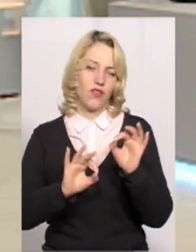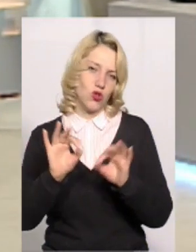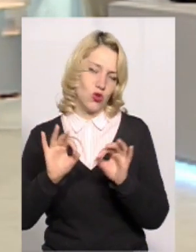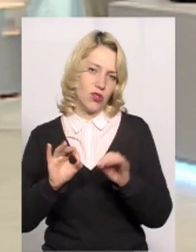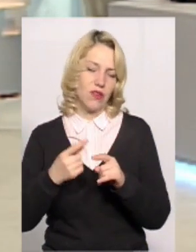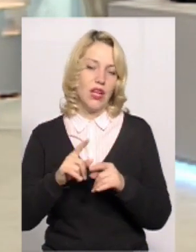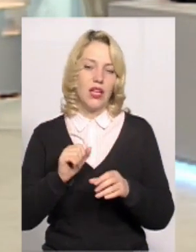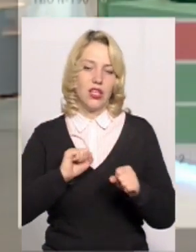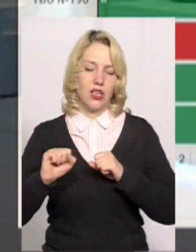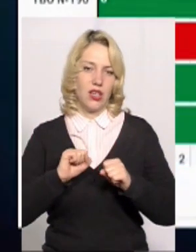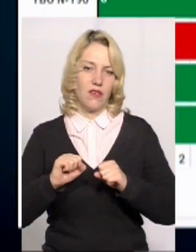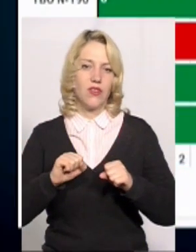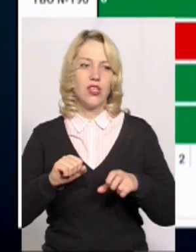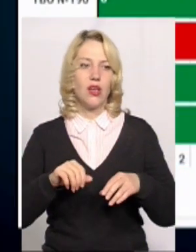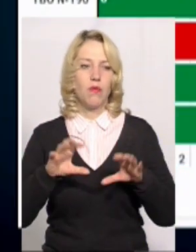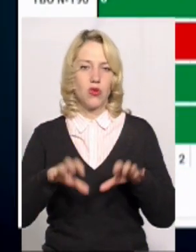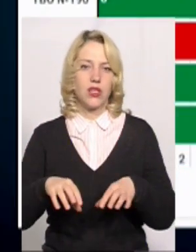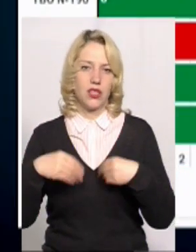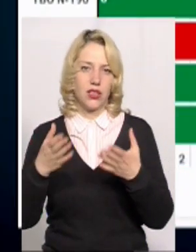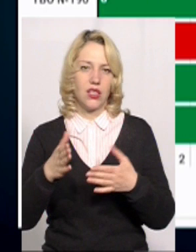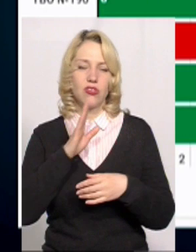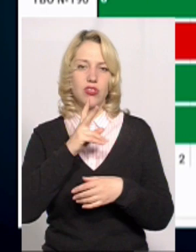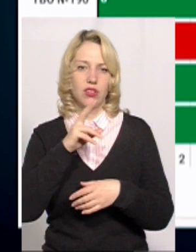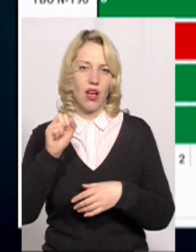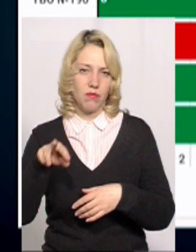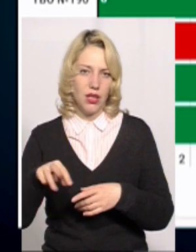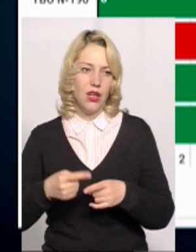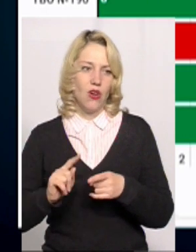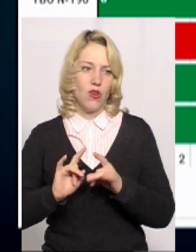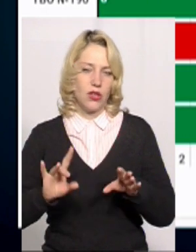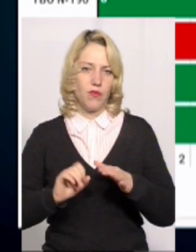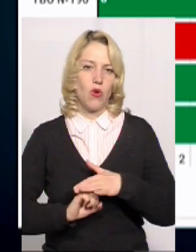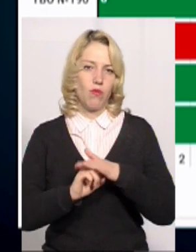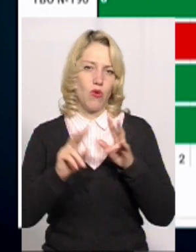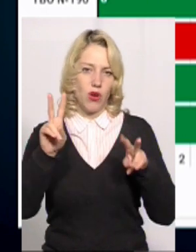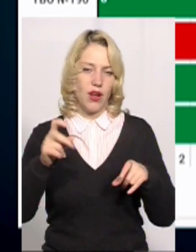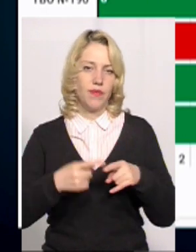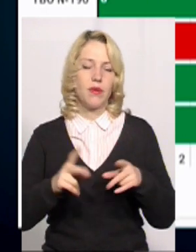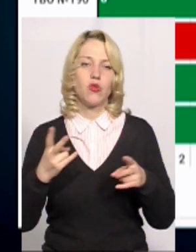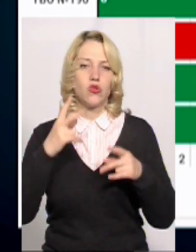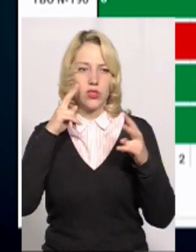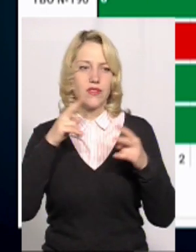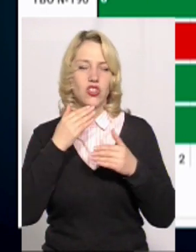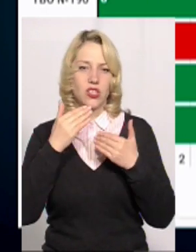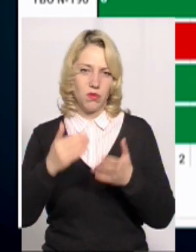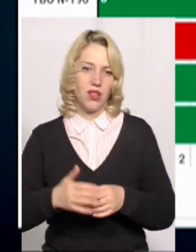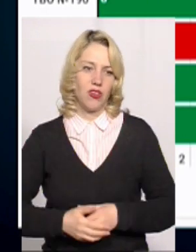і більшість керівних посад також дісталися жінкам, повідомляють спостерігачі опори. про що це свідчить, як думаєте?